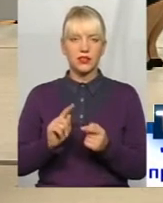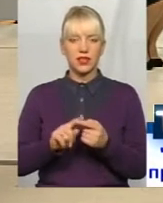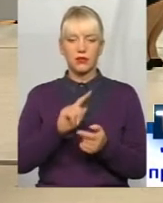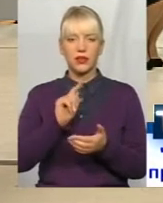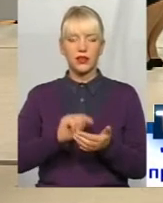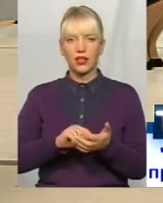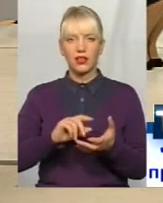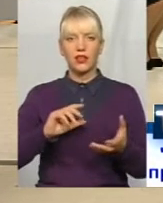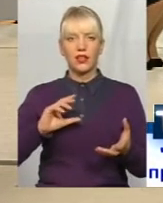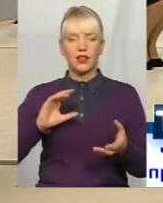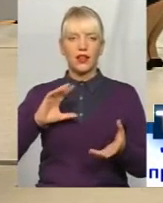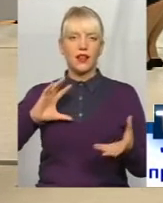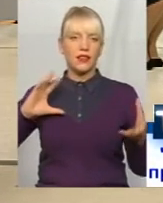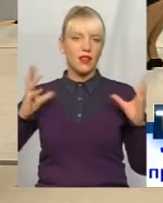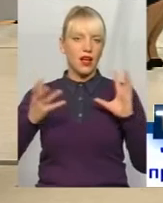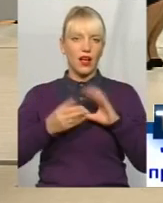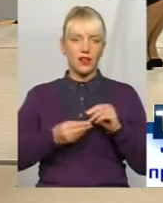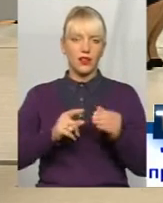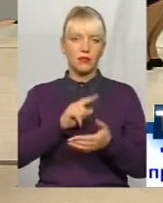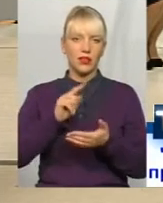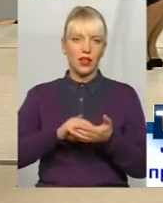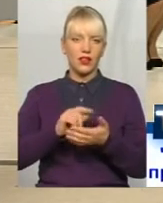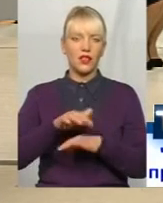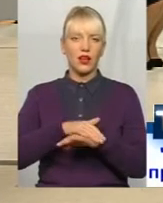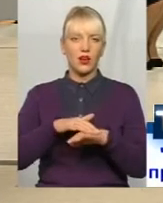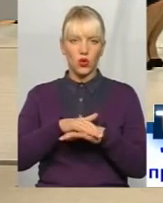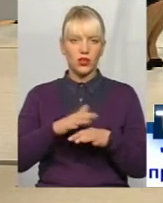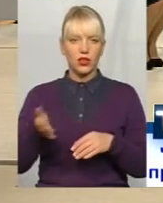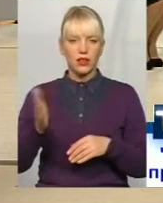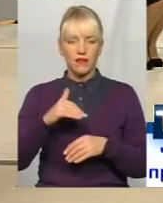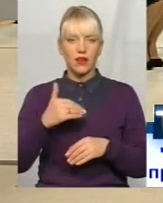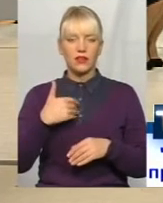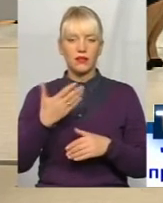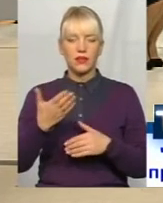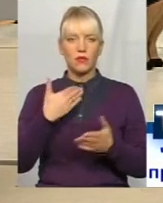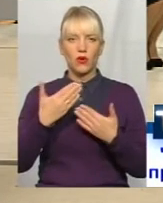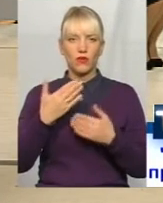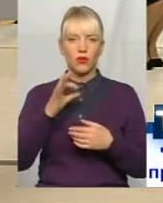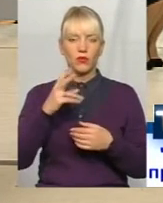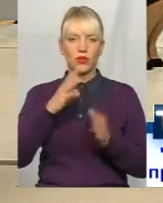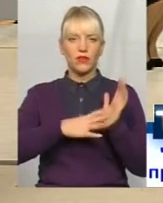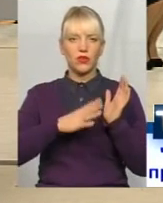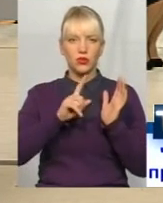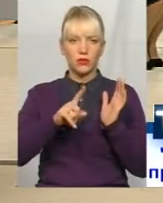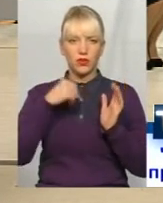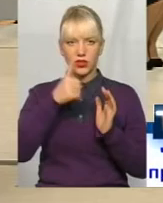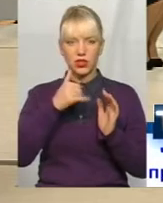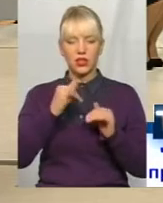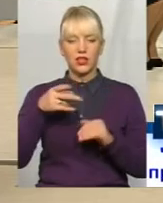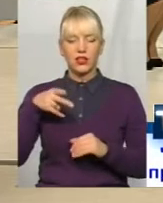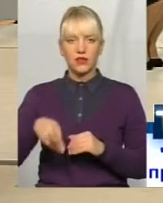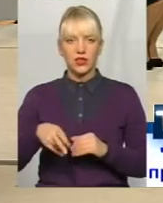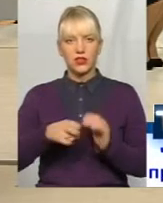нагальне питання народне. І давайте ми візьмемо з вами 91-й вік і теперішній вік